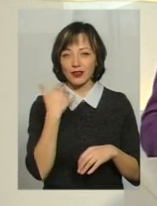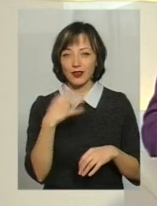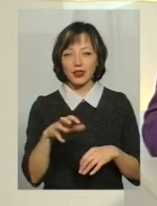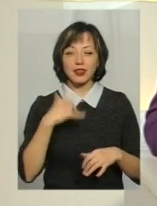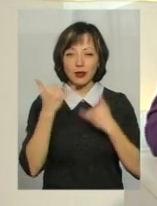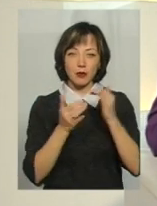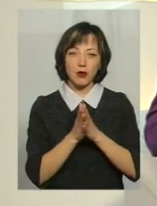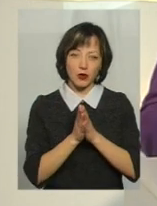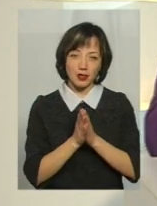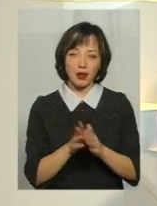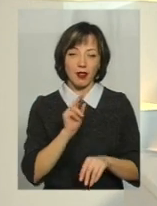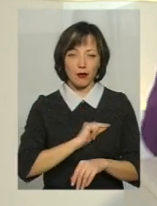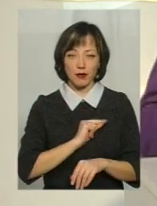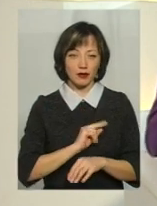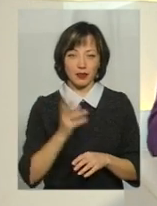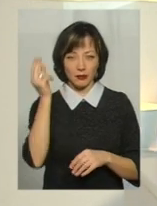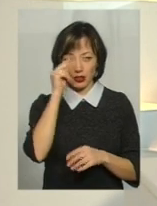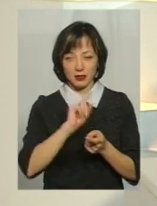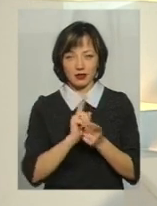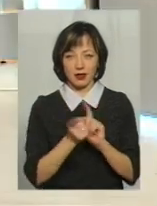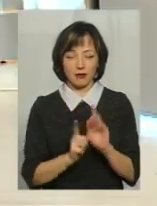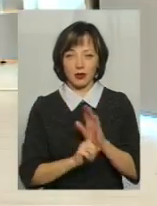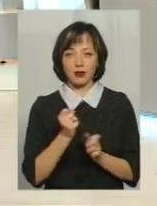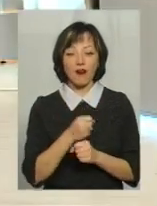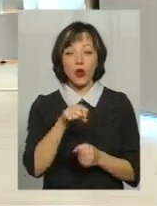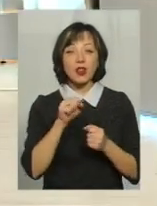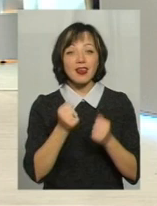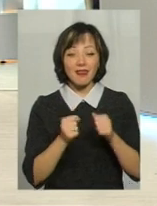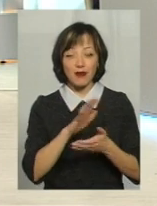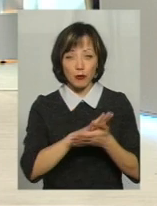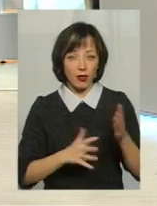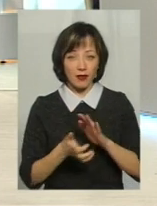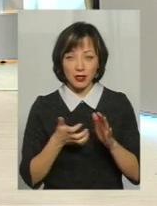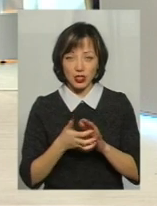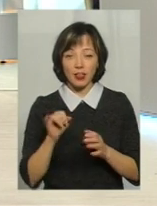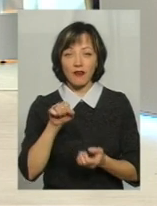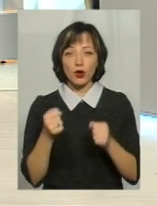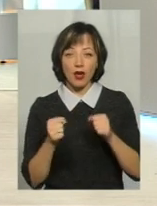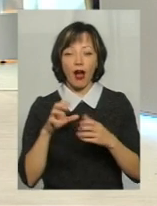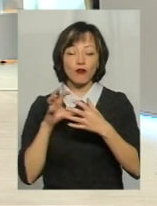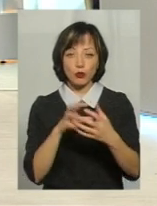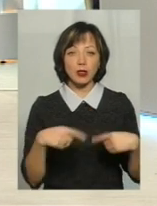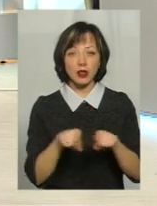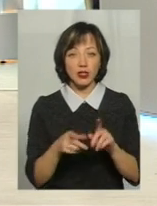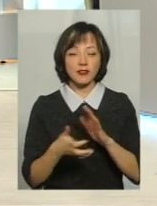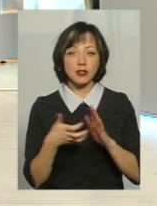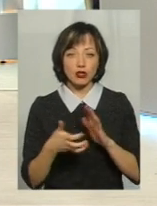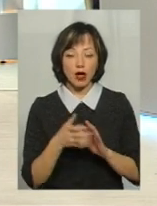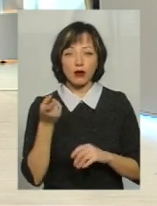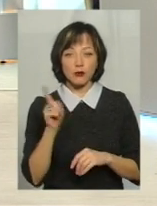всі йому телефонують і про це на роботу. Всі навчилися і стали. Тобто водіїв і там не буде вистачати, не виключено, що водіїв на автобусах не буде вистачати,